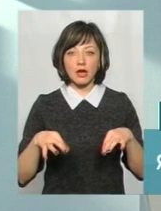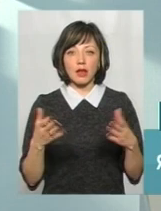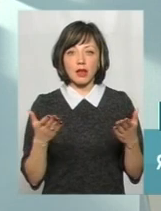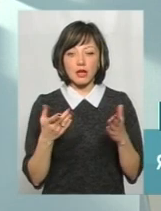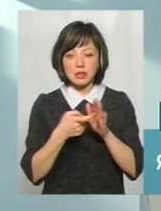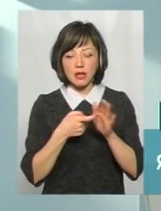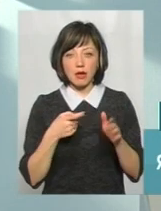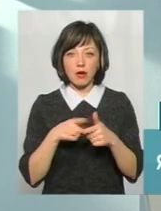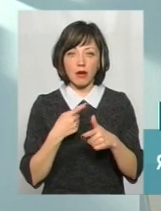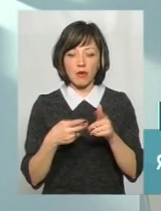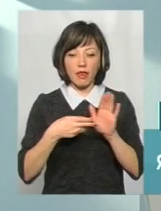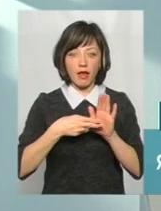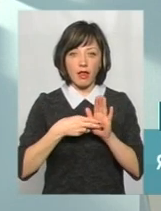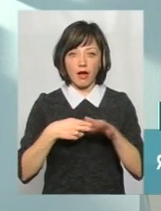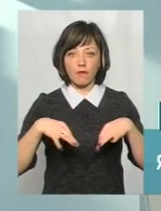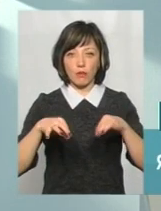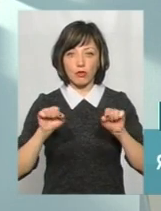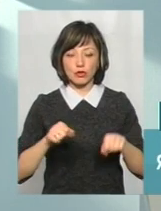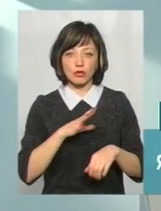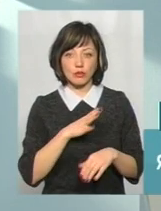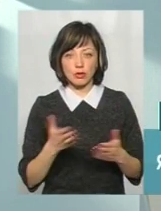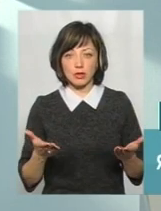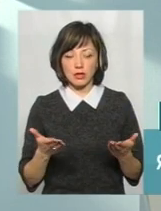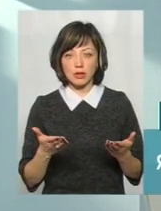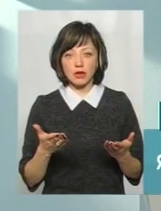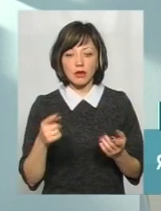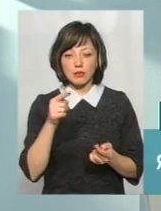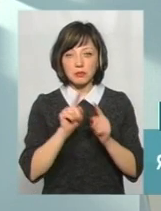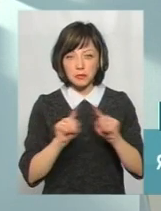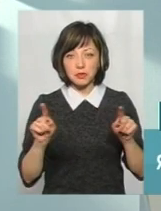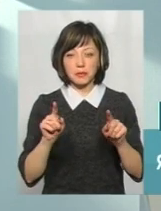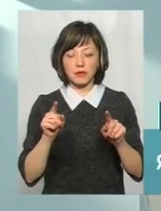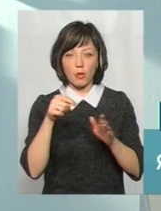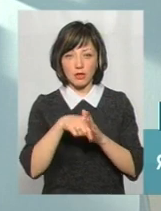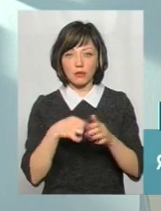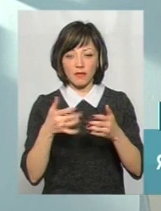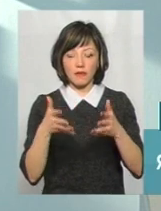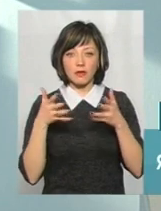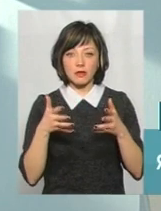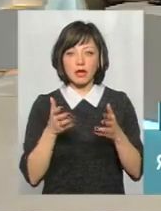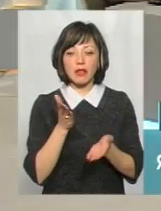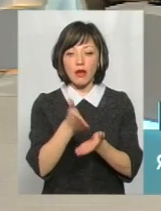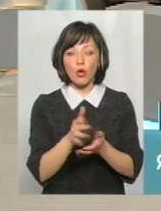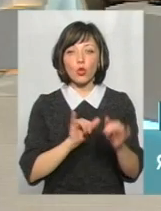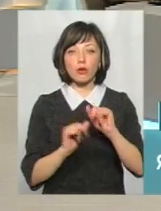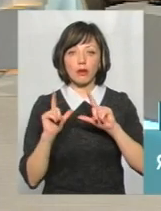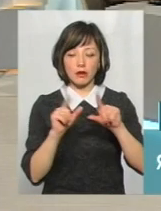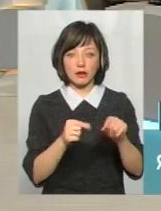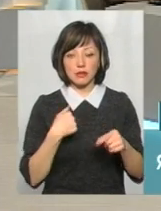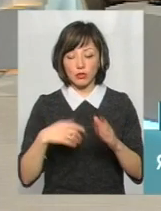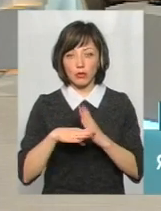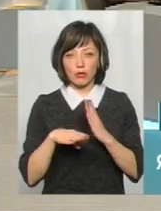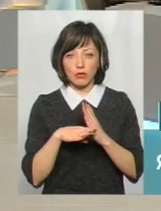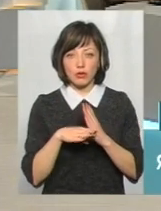царапина або якась наклейка на автомобілі може бути. Ну, характерна ознака, щоб ми могли встановити. Напрямок руху. І це нам все